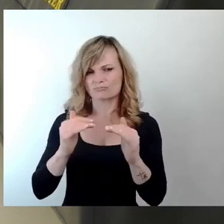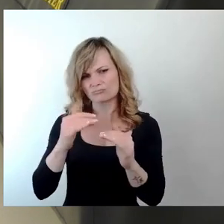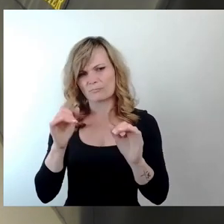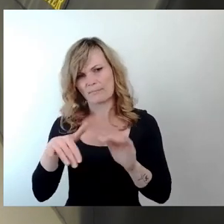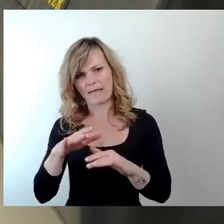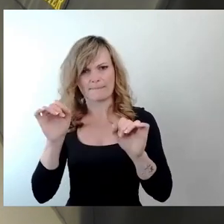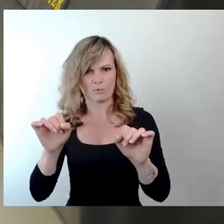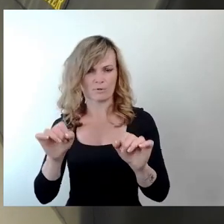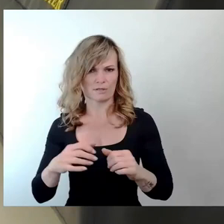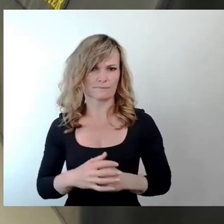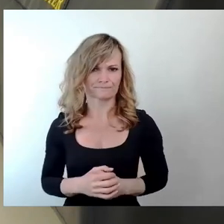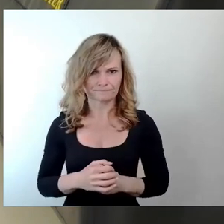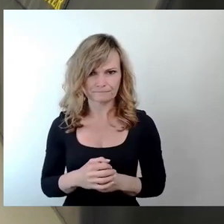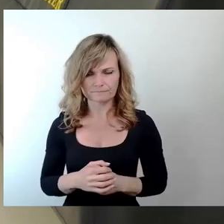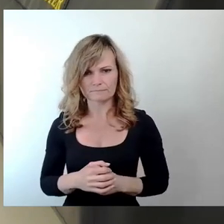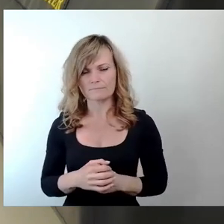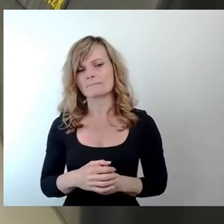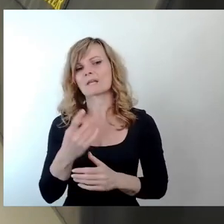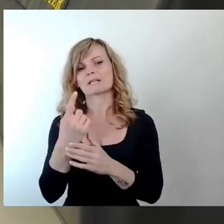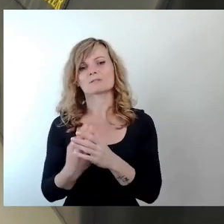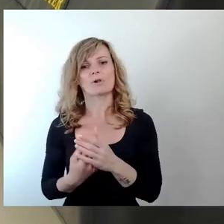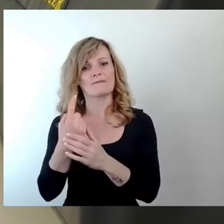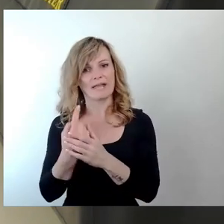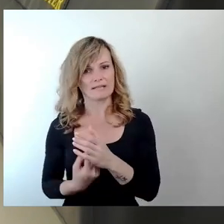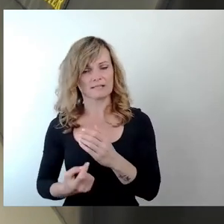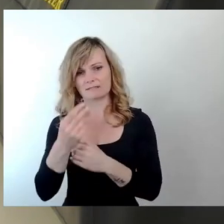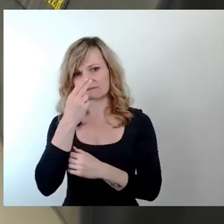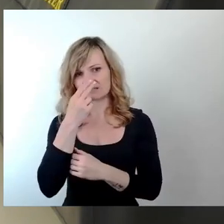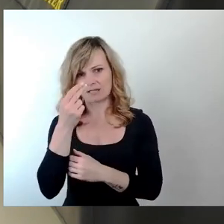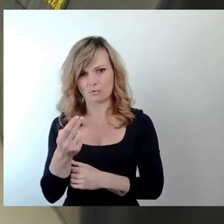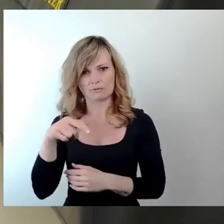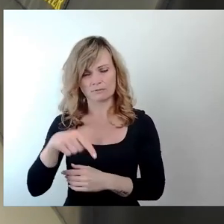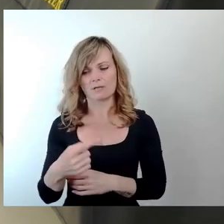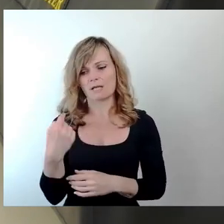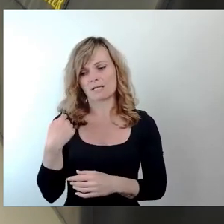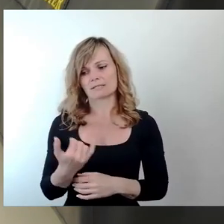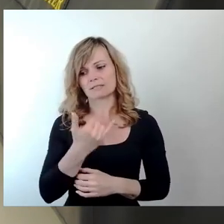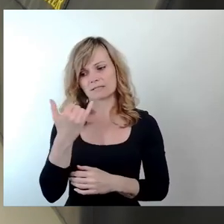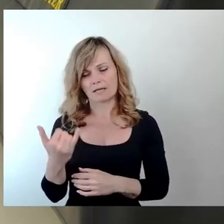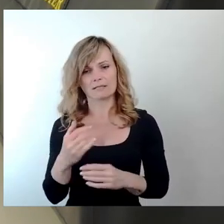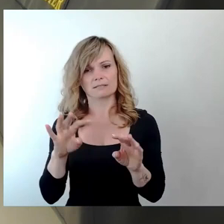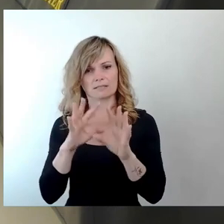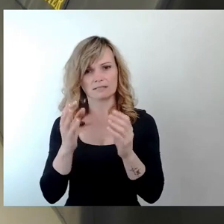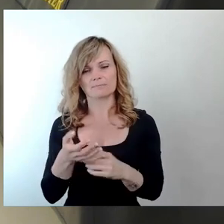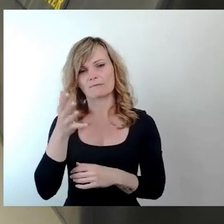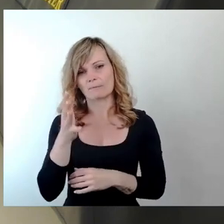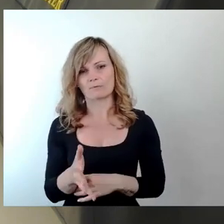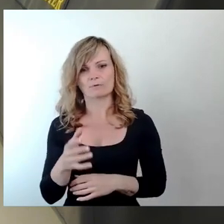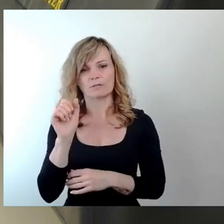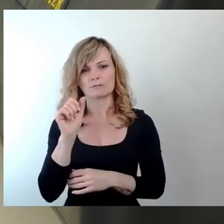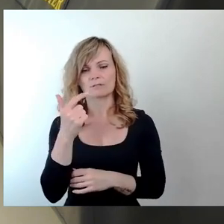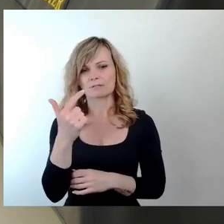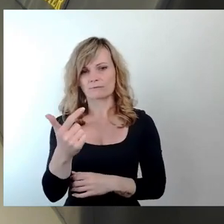Die Anzahl der Insolvenzen in der Landeshauptstadt. Im vergangenen Jahr gab es insgesamt 592